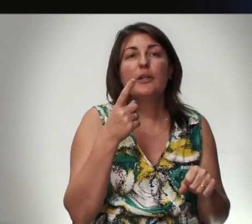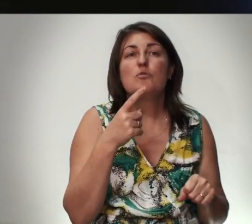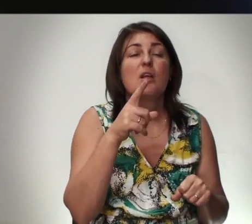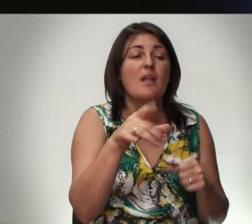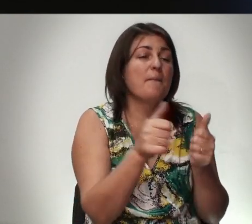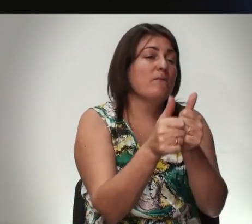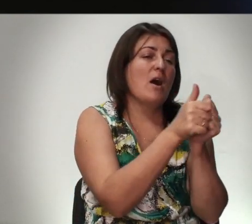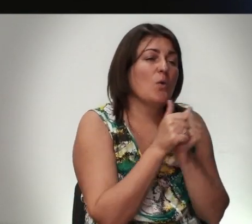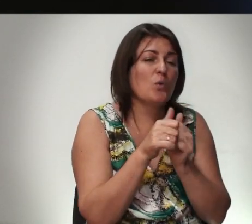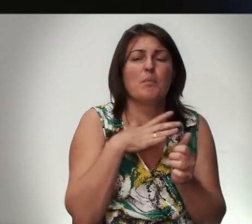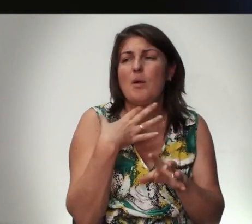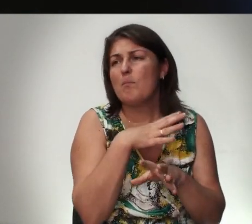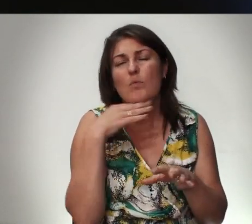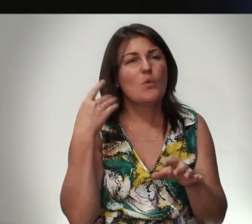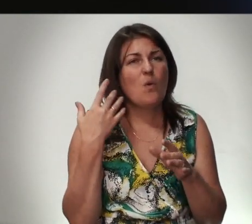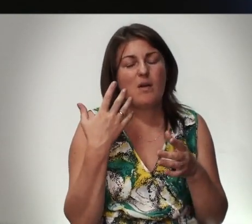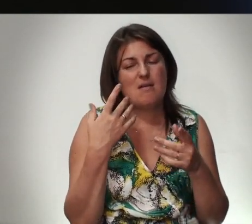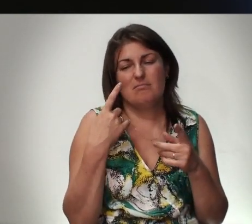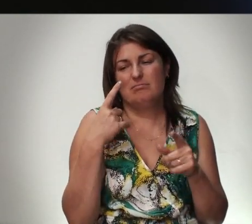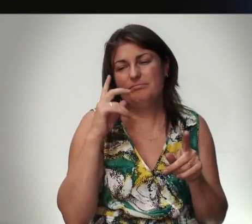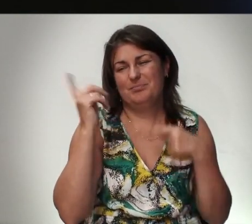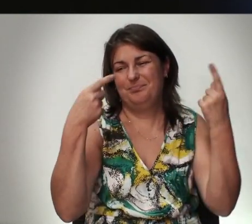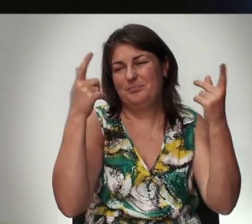Там Вокруг Было Множество Развратных Людей